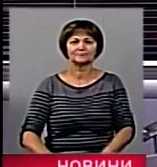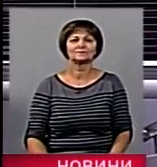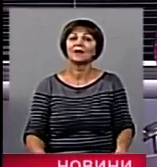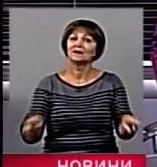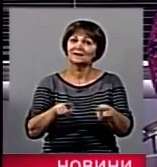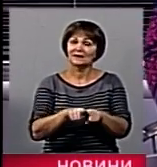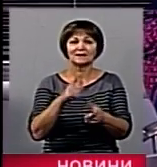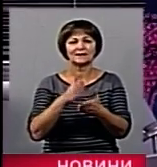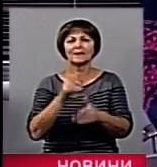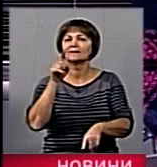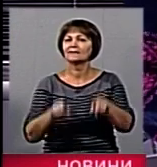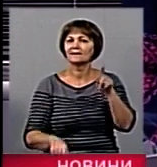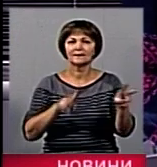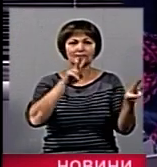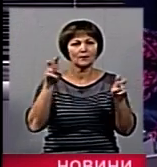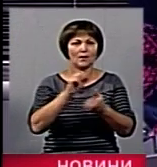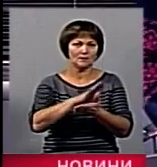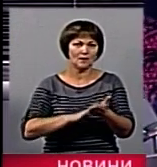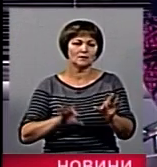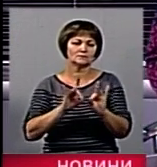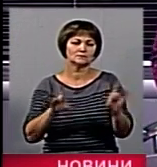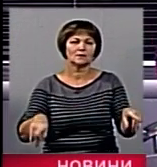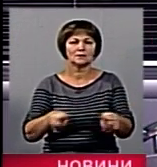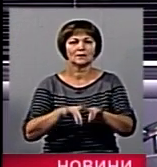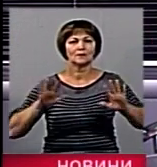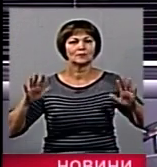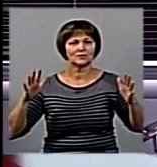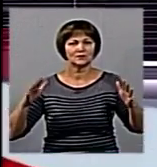Такими є деякі теми дня, а далі говорити маємо про такі події.